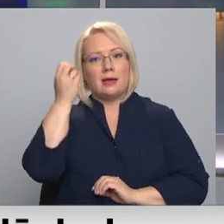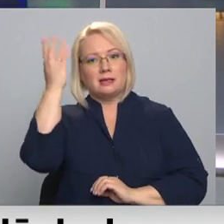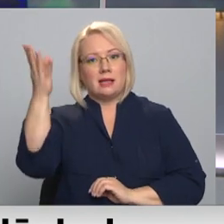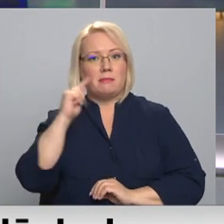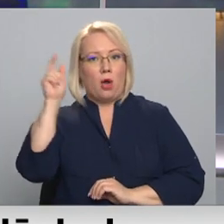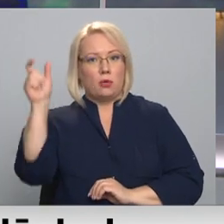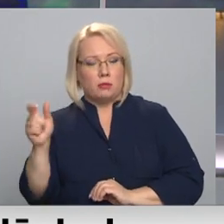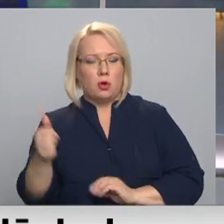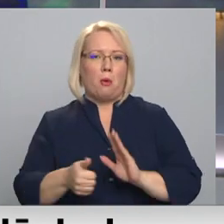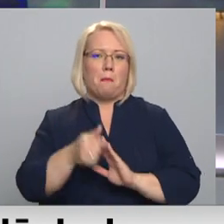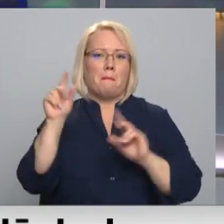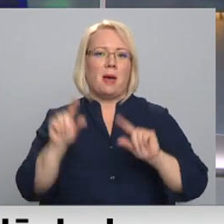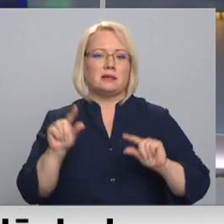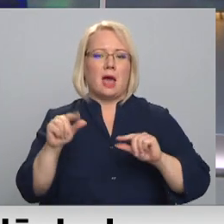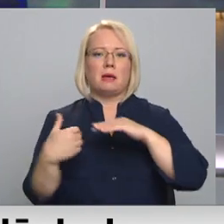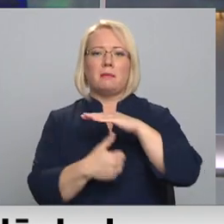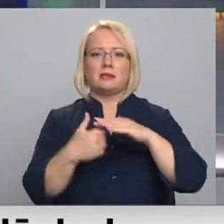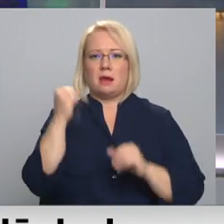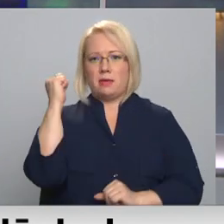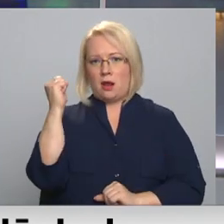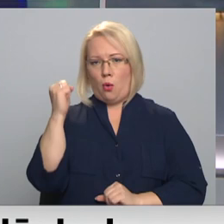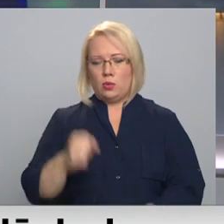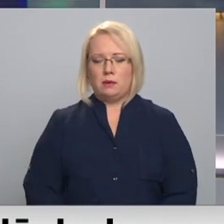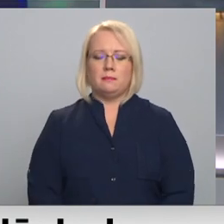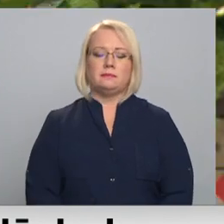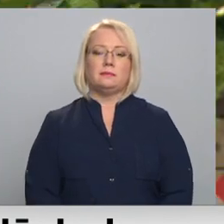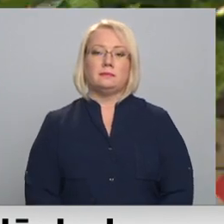mazāki bezdarba draudi un lielāka iespēja malga nākotnē.